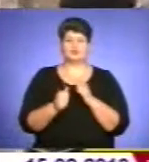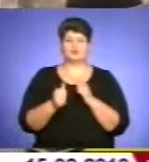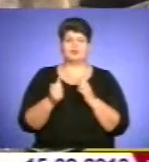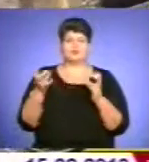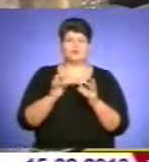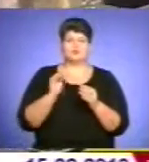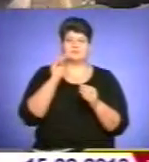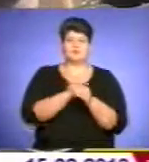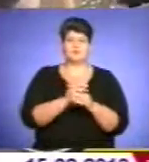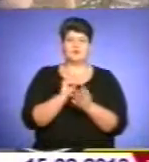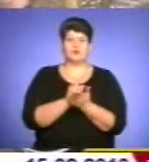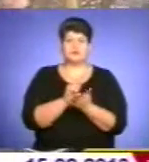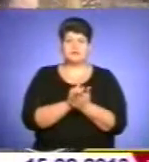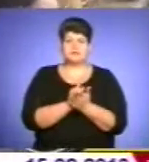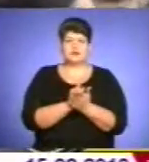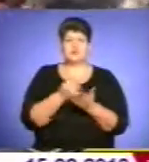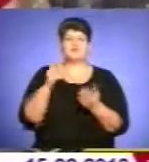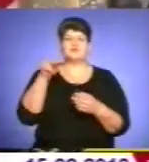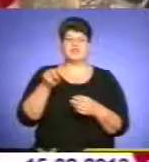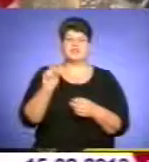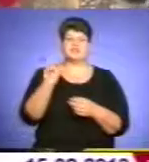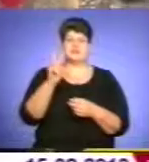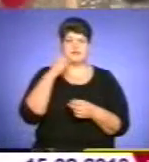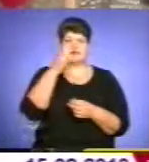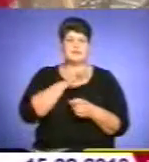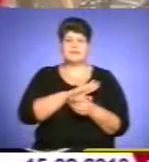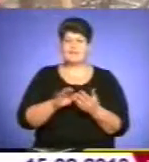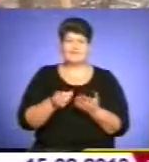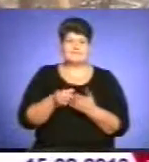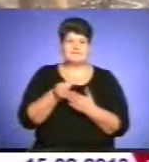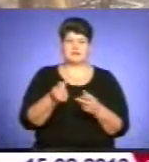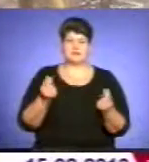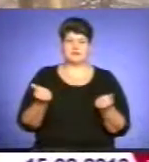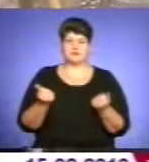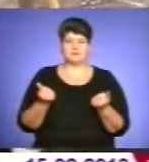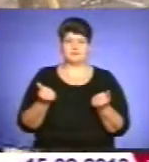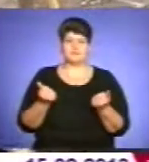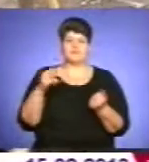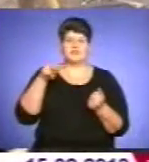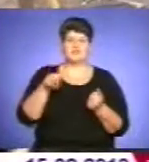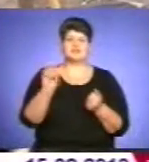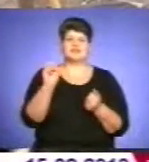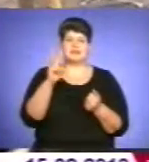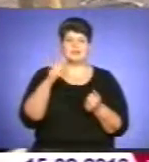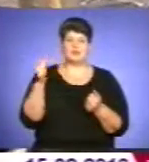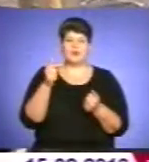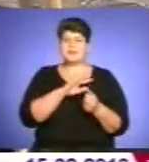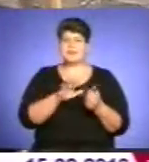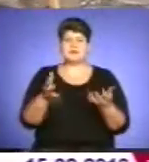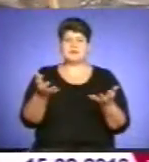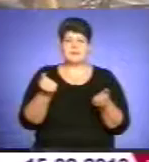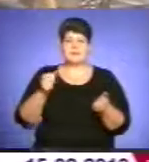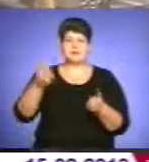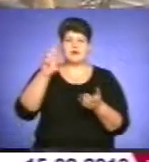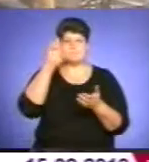пенсії. Але в 2012 році не виплатили коштів, в 2013 році не приймається бюджет в